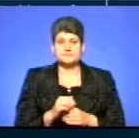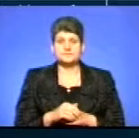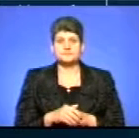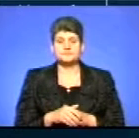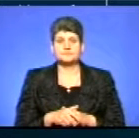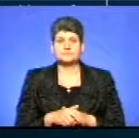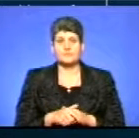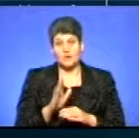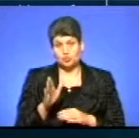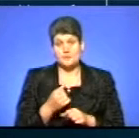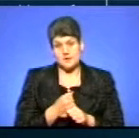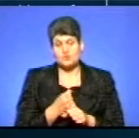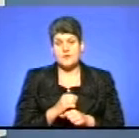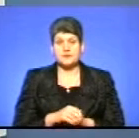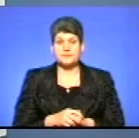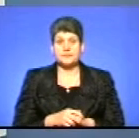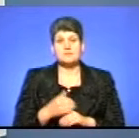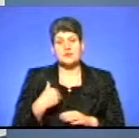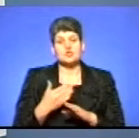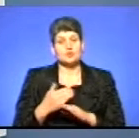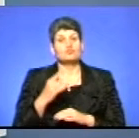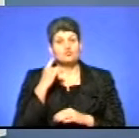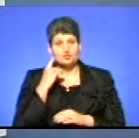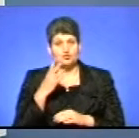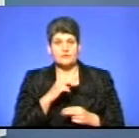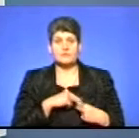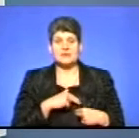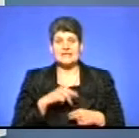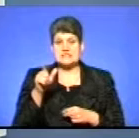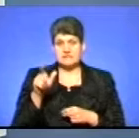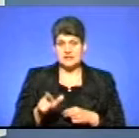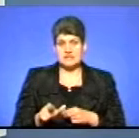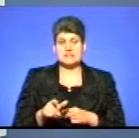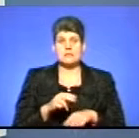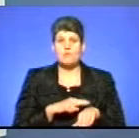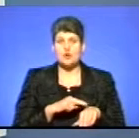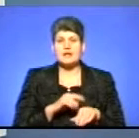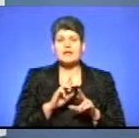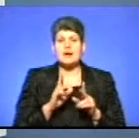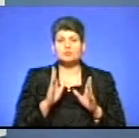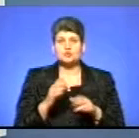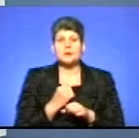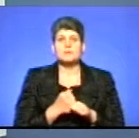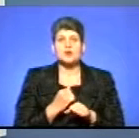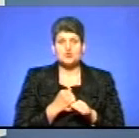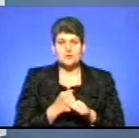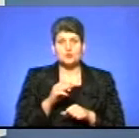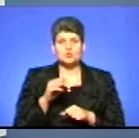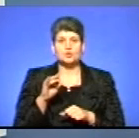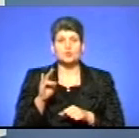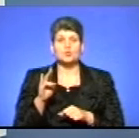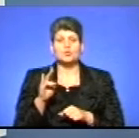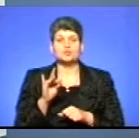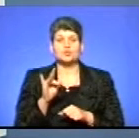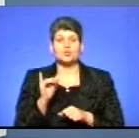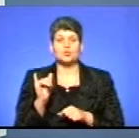будемо працювати. Ми вже частково почули від працівниці патрульної поліції, як буде працювати Трукам на